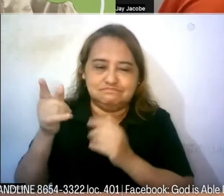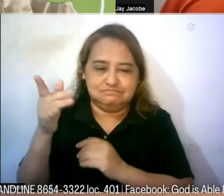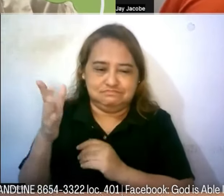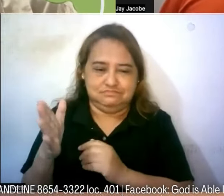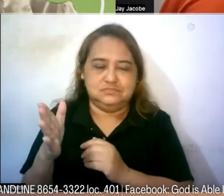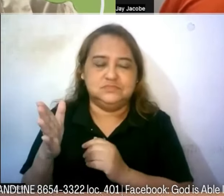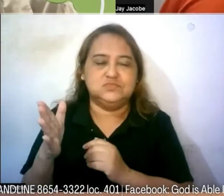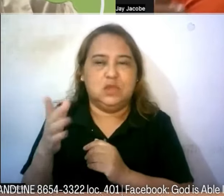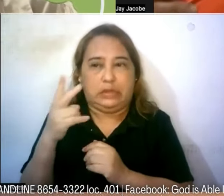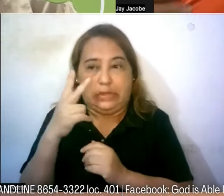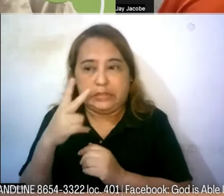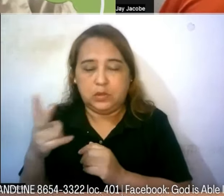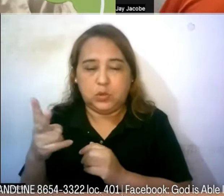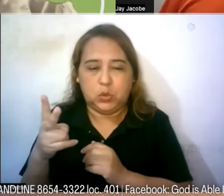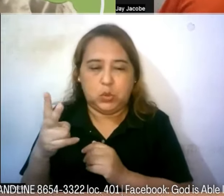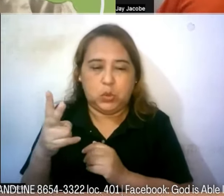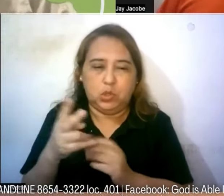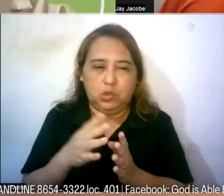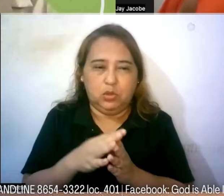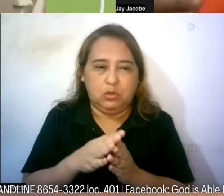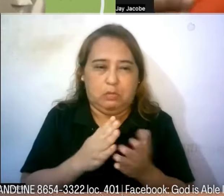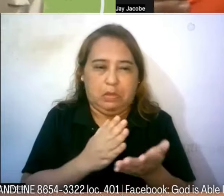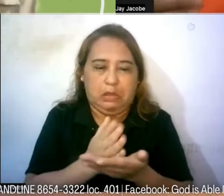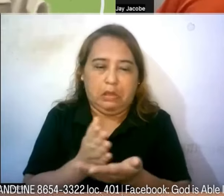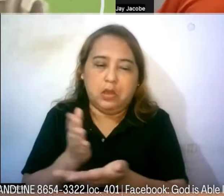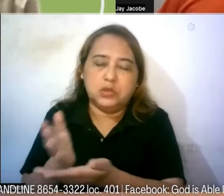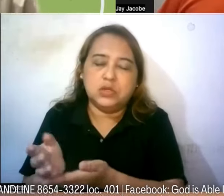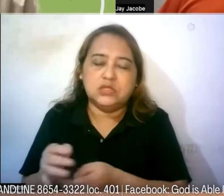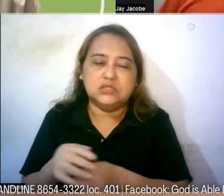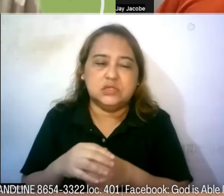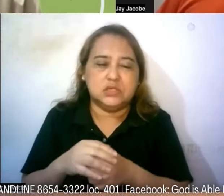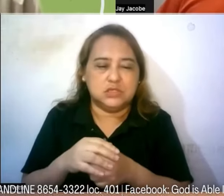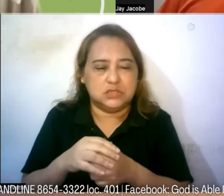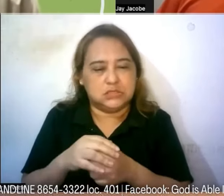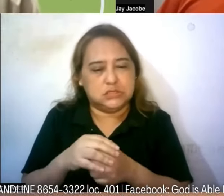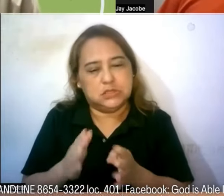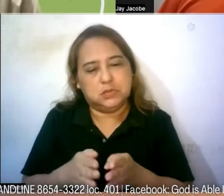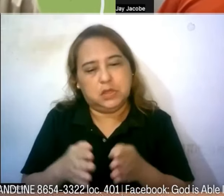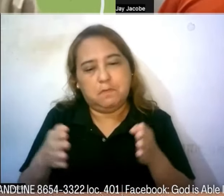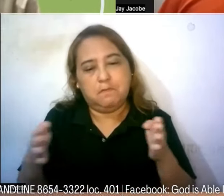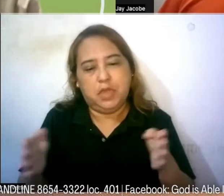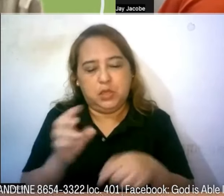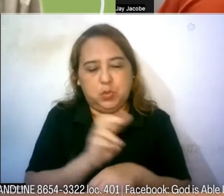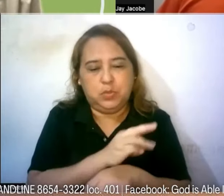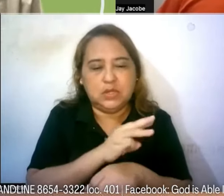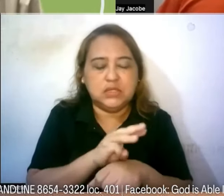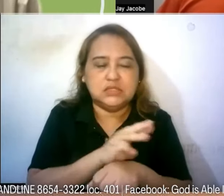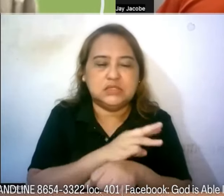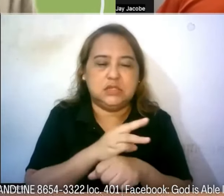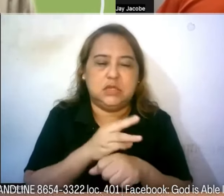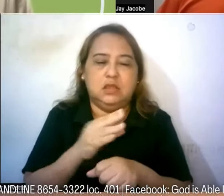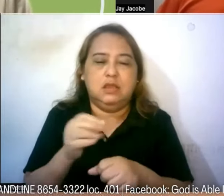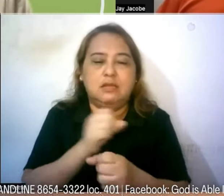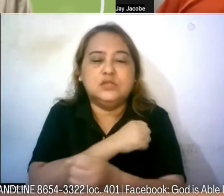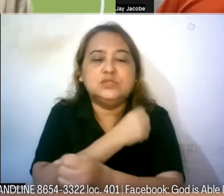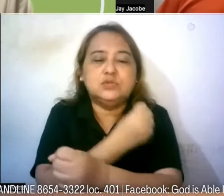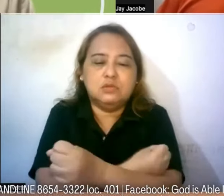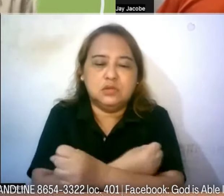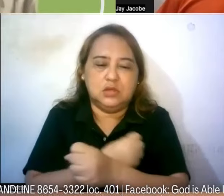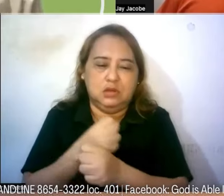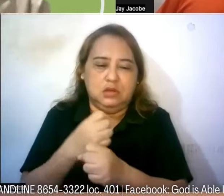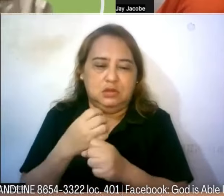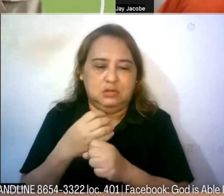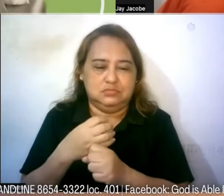church ng outfitches and even the faith of my family at stronger po ang relationship shape sa isa at isa